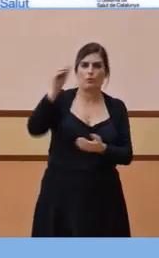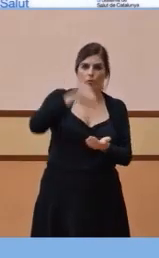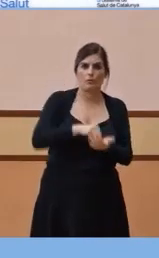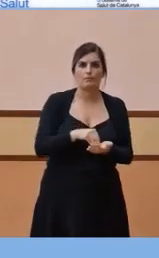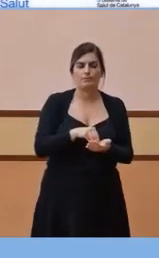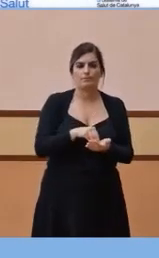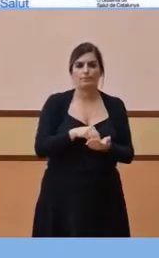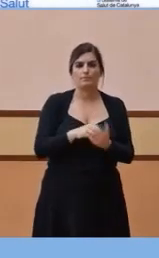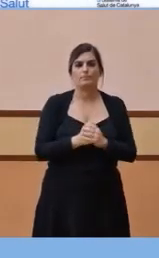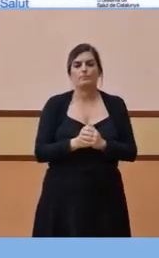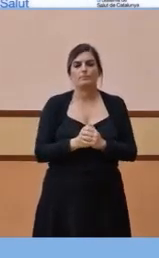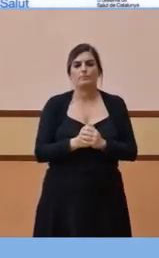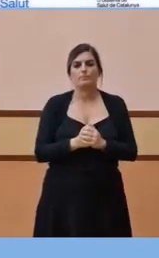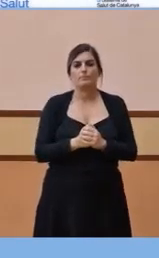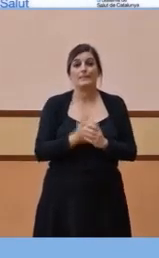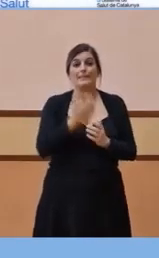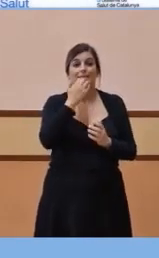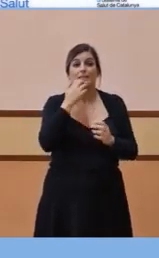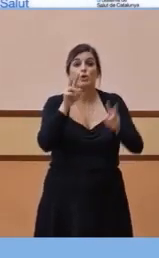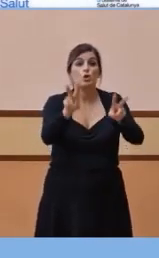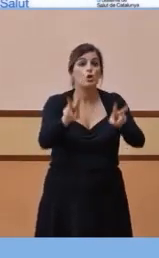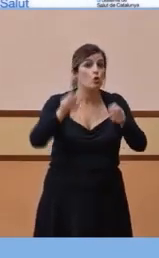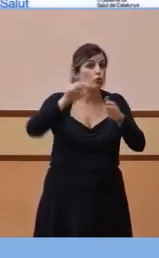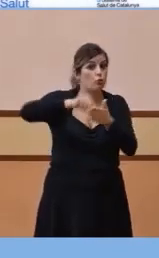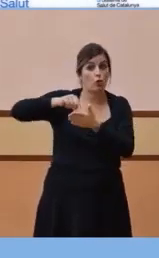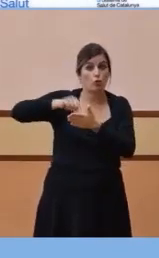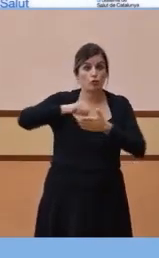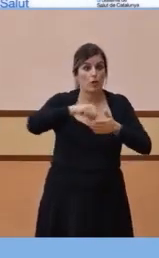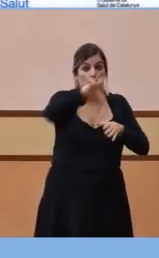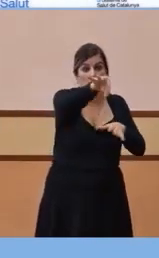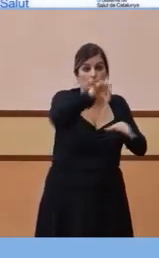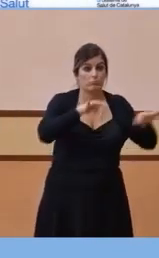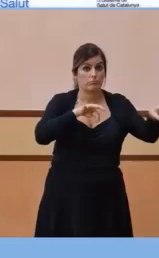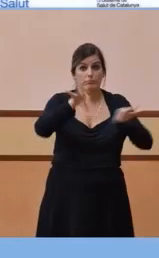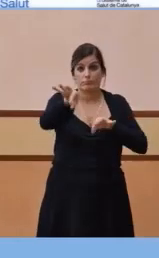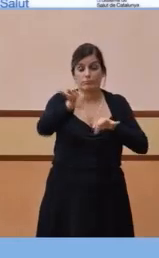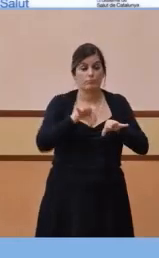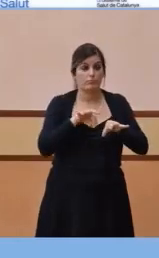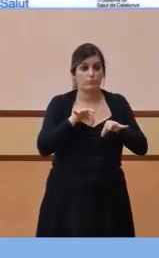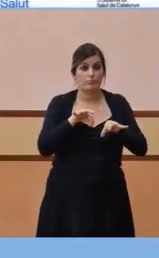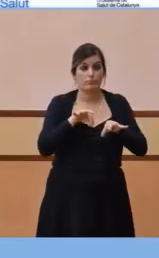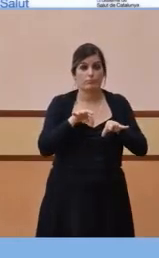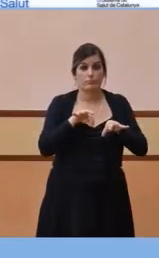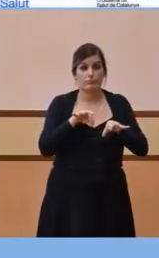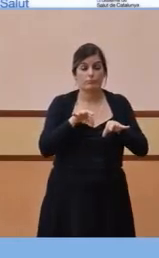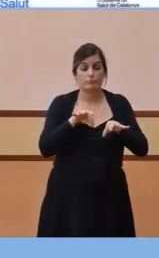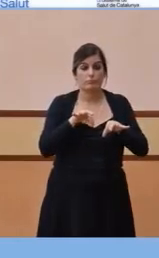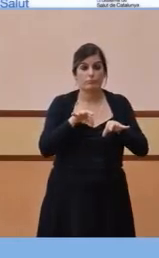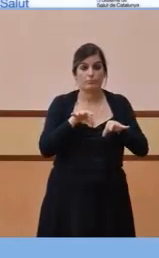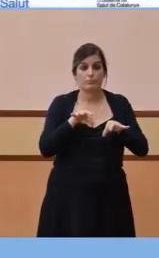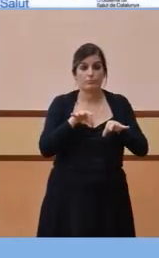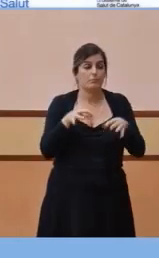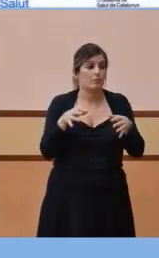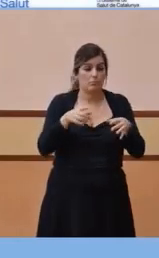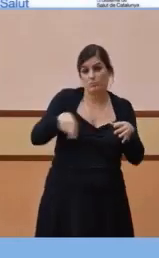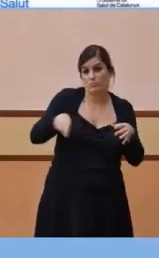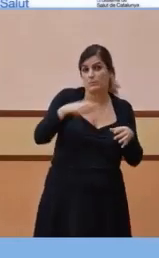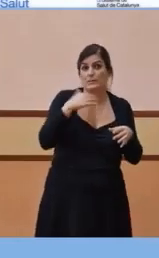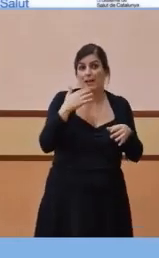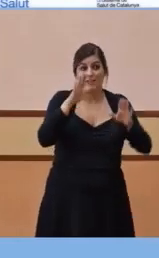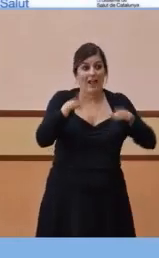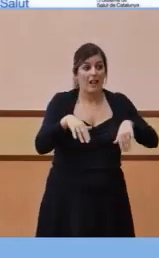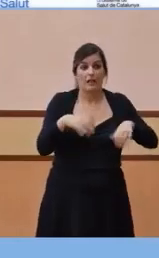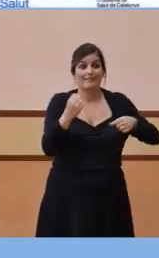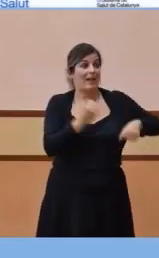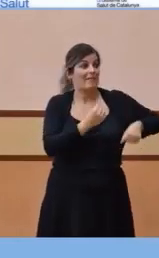aquelles noves incorporacions, perquè en tenim, perquè precisament moltes vegades aquests propis treballadors, treballadors,